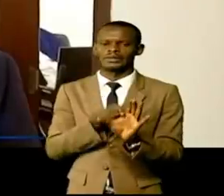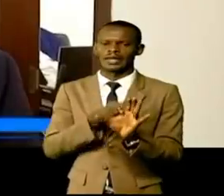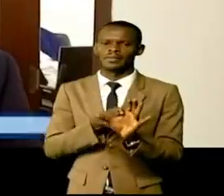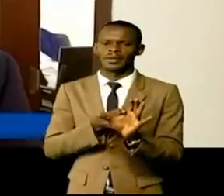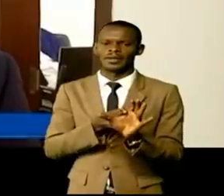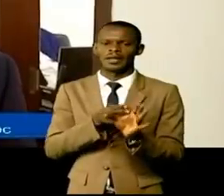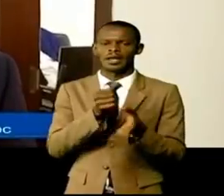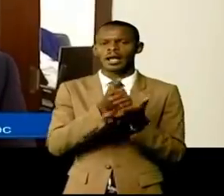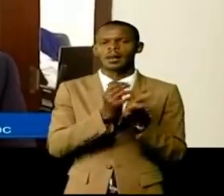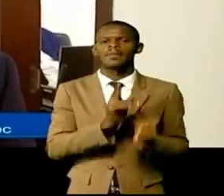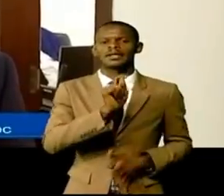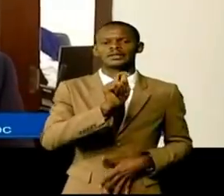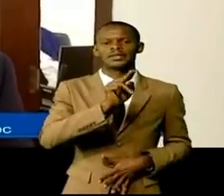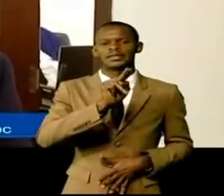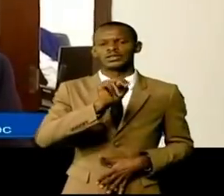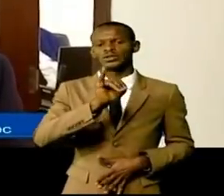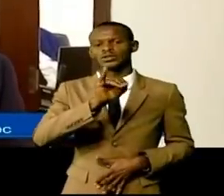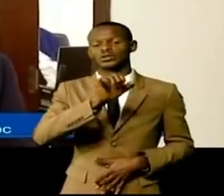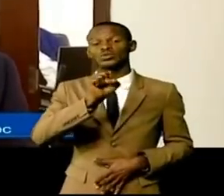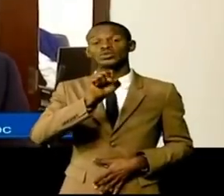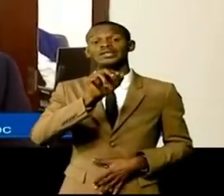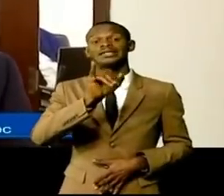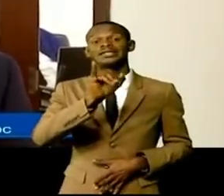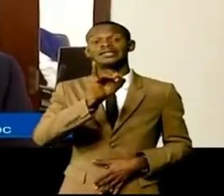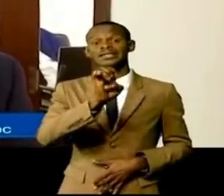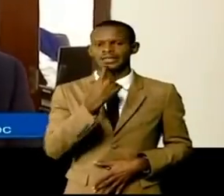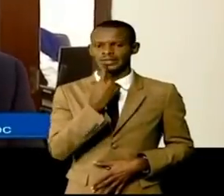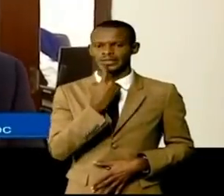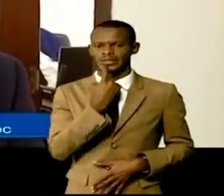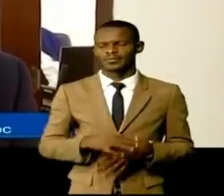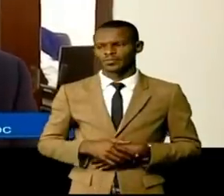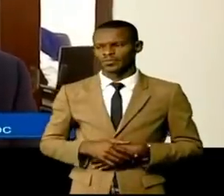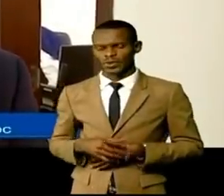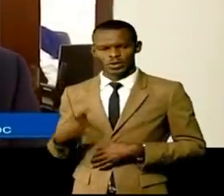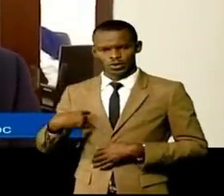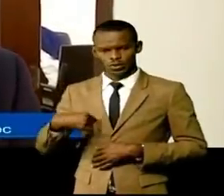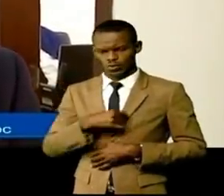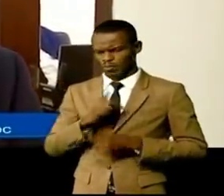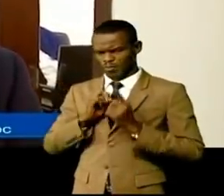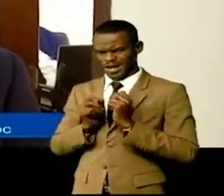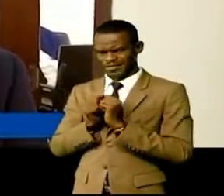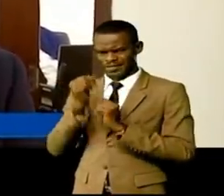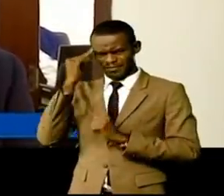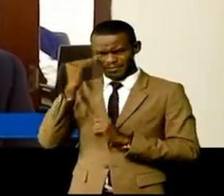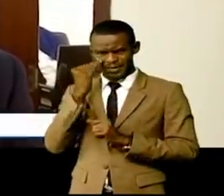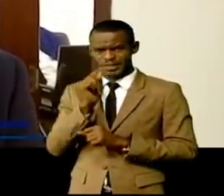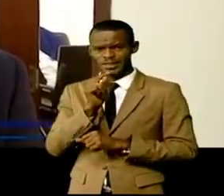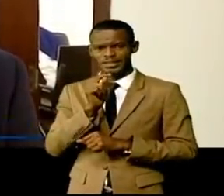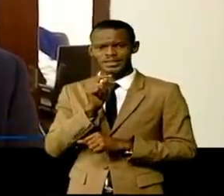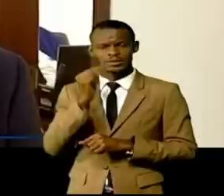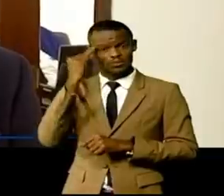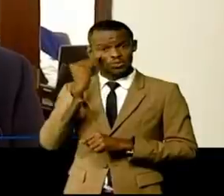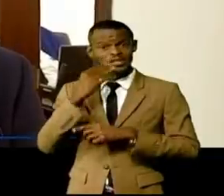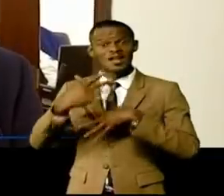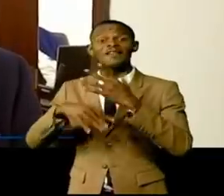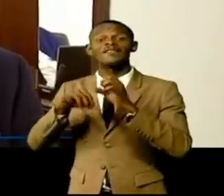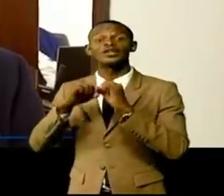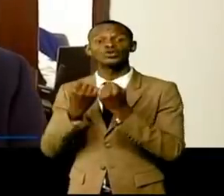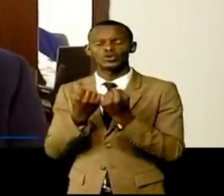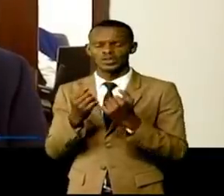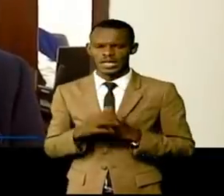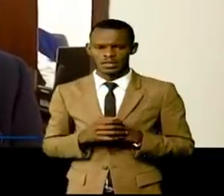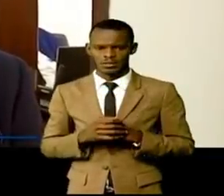je veux s'inspirer de l'expérience tunisienne et nous également, la Tunisie a beaucoup de